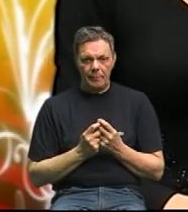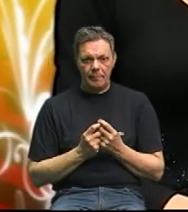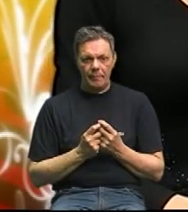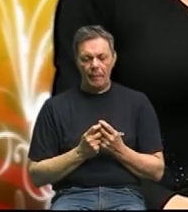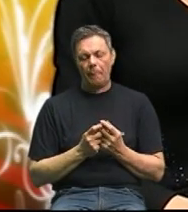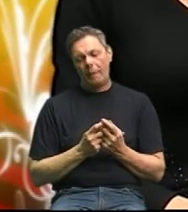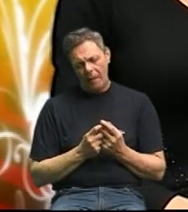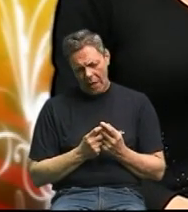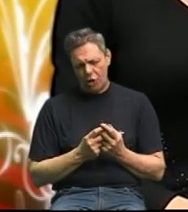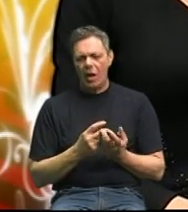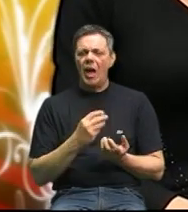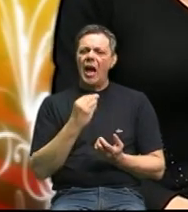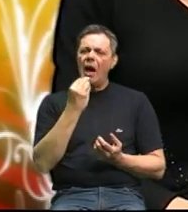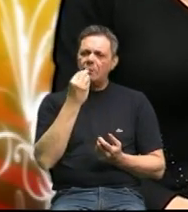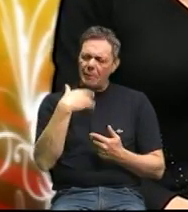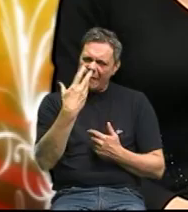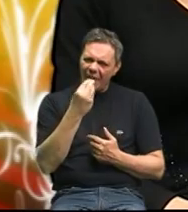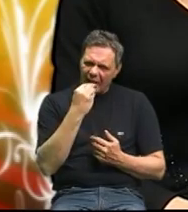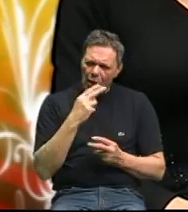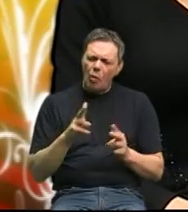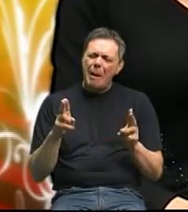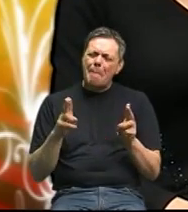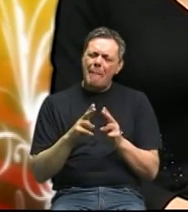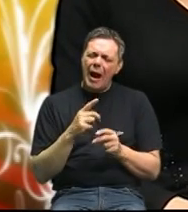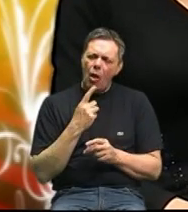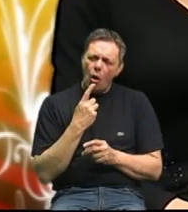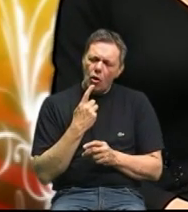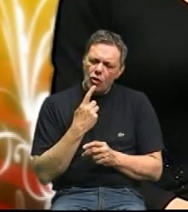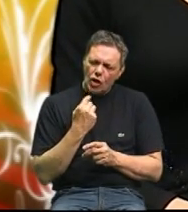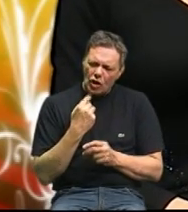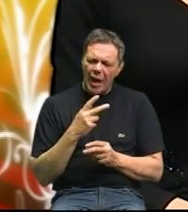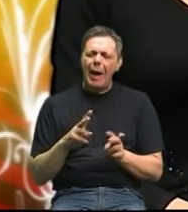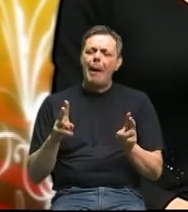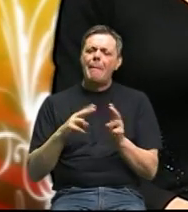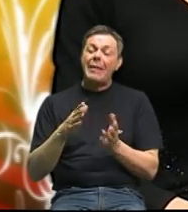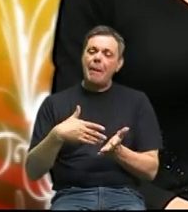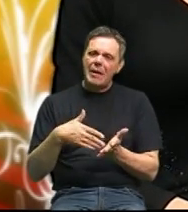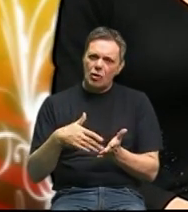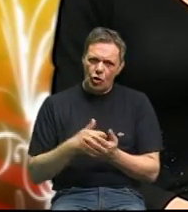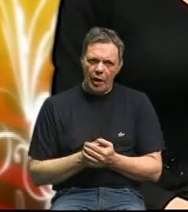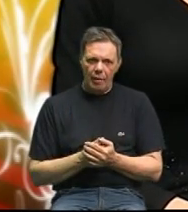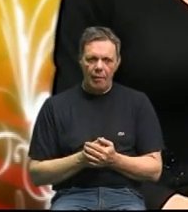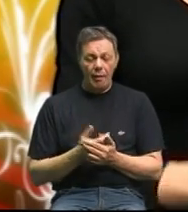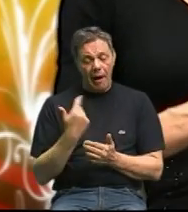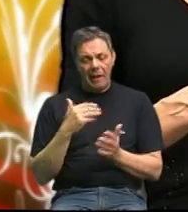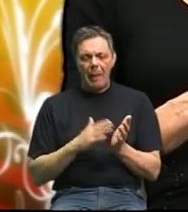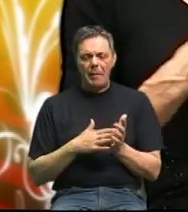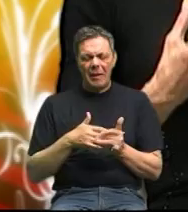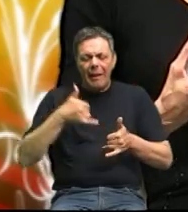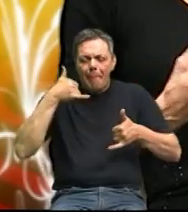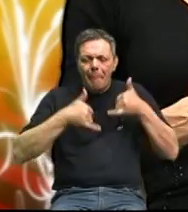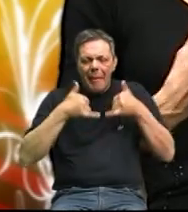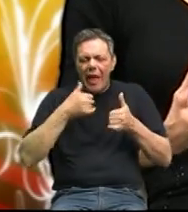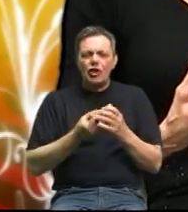hrana koja ima malo šečera malo malo masnoće ali uzmime naprimjer mliječne